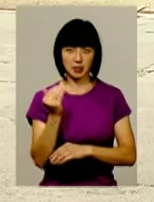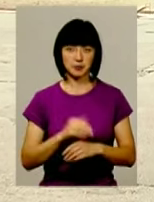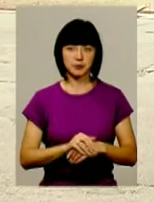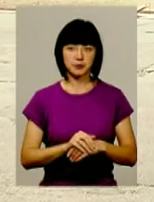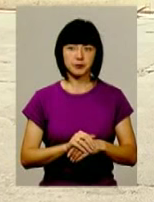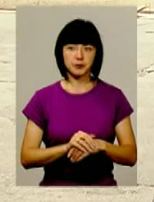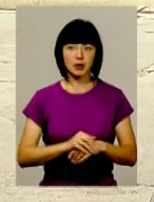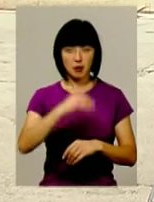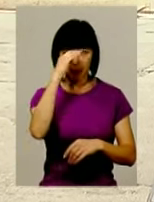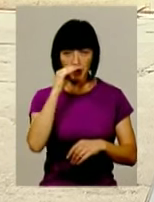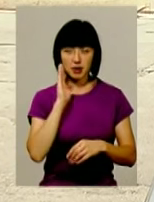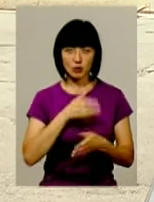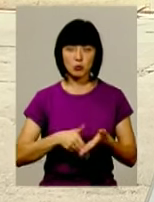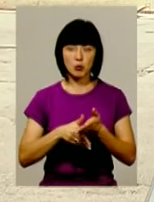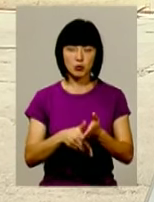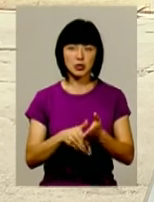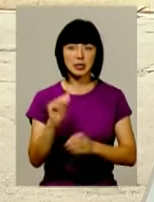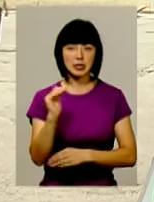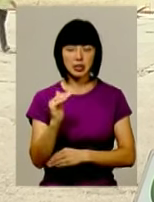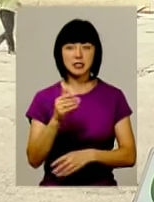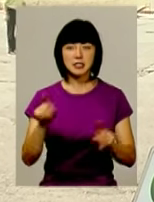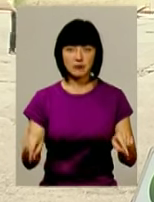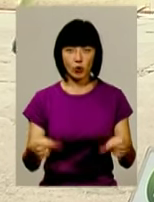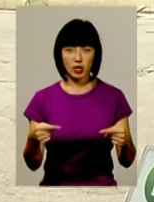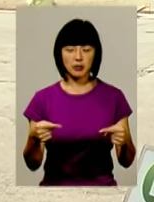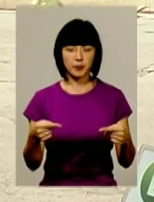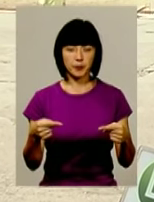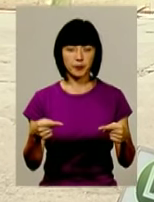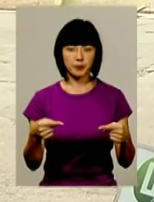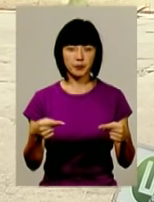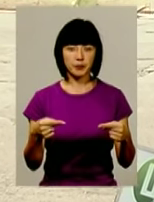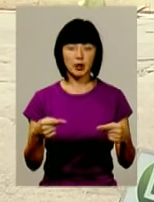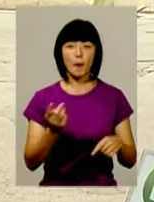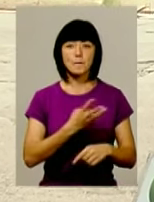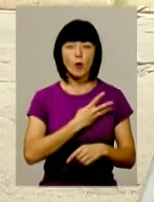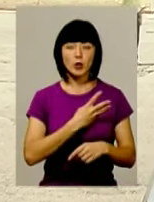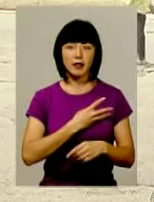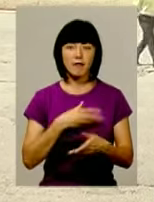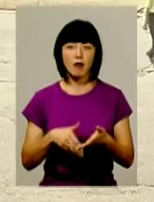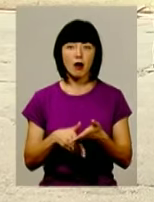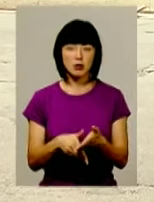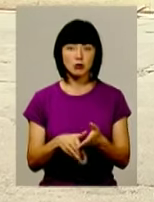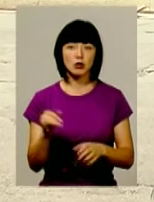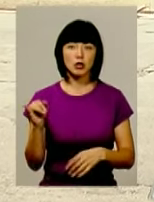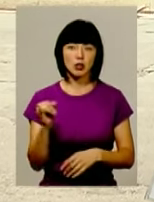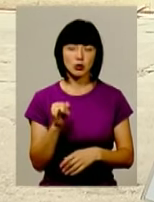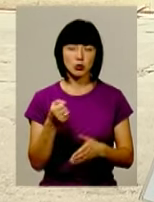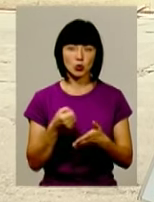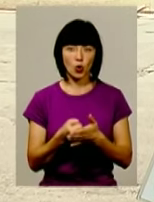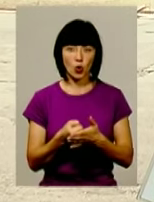батьки допоможуть дитині створити певну мотивацію і до